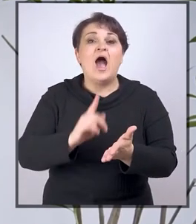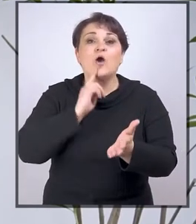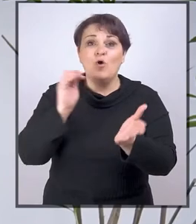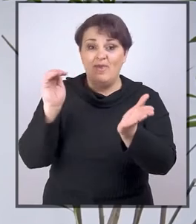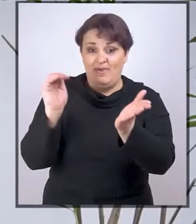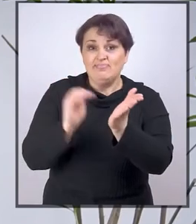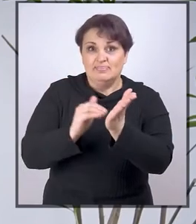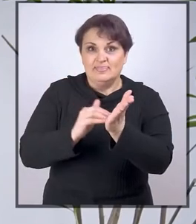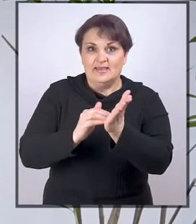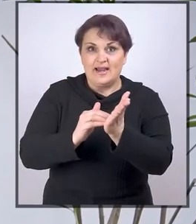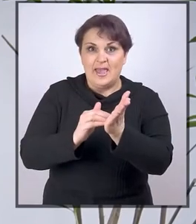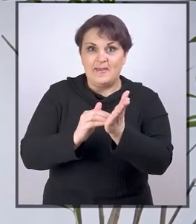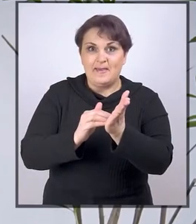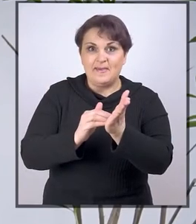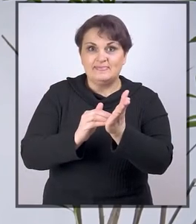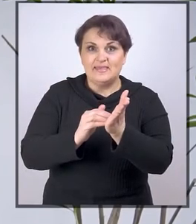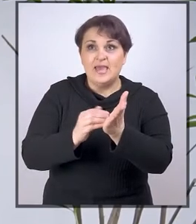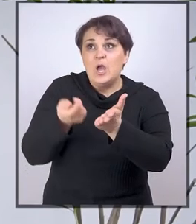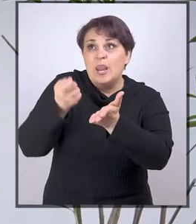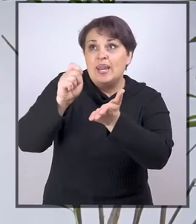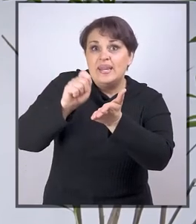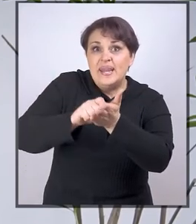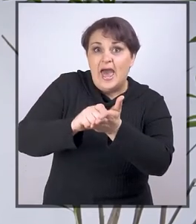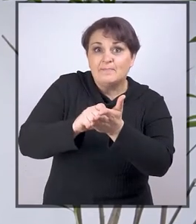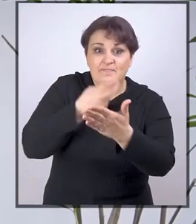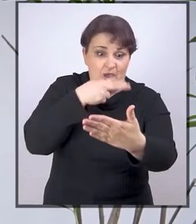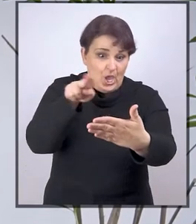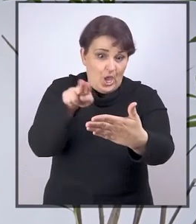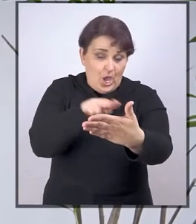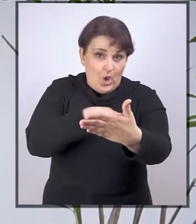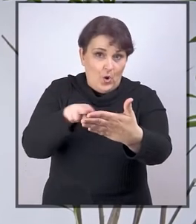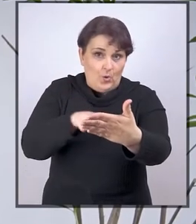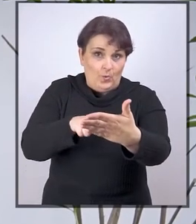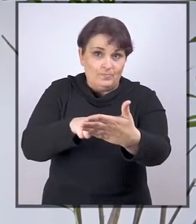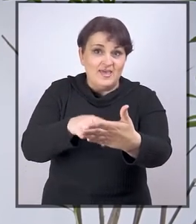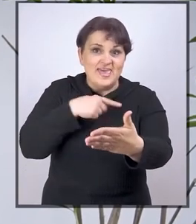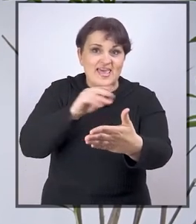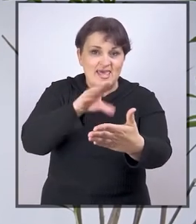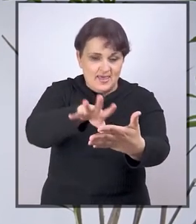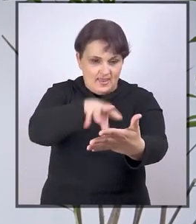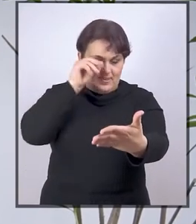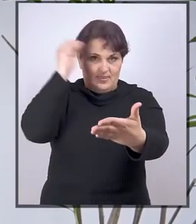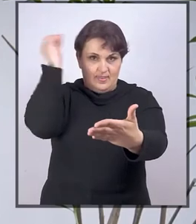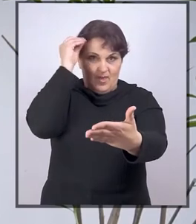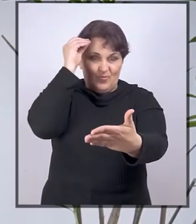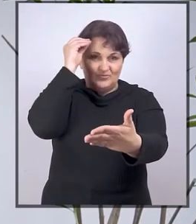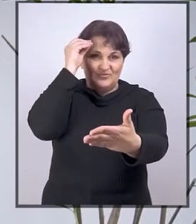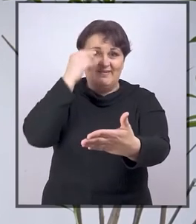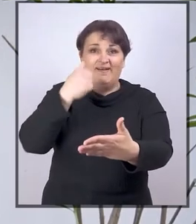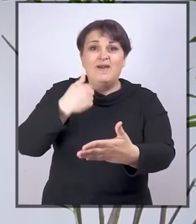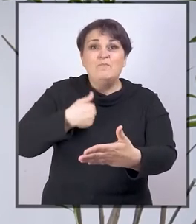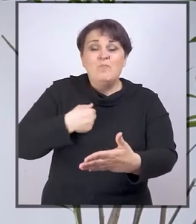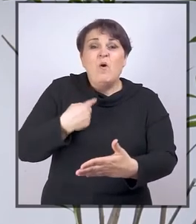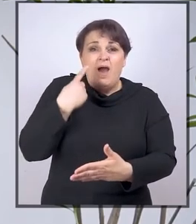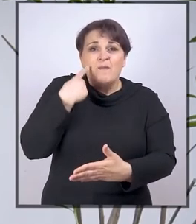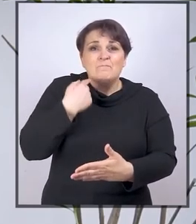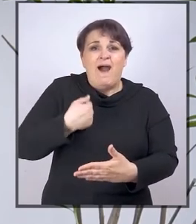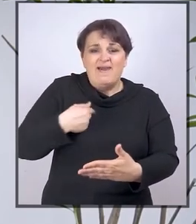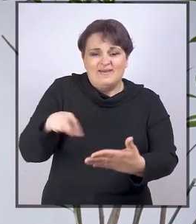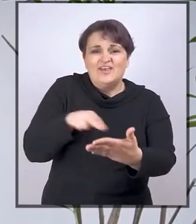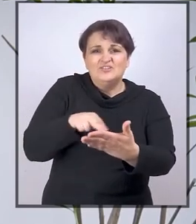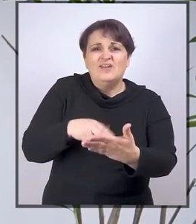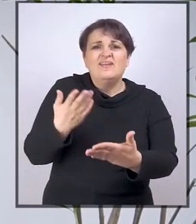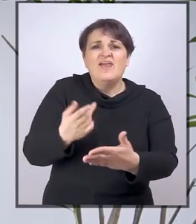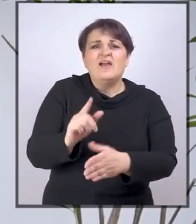koju je trebalo nabaviti, pročitati i iz nje nešto naučiti, meni je